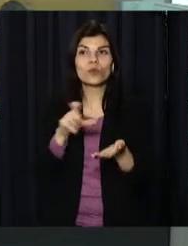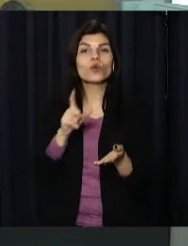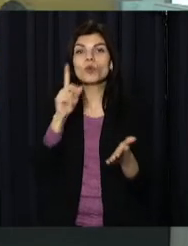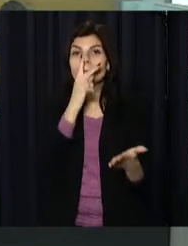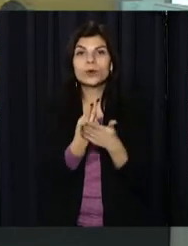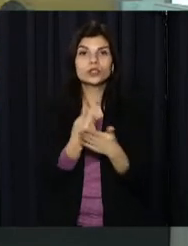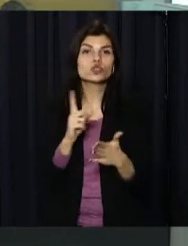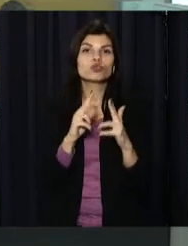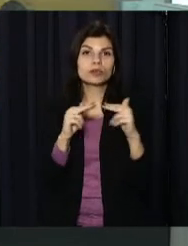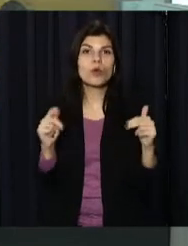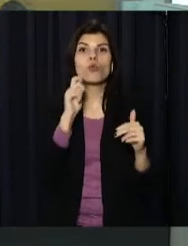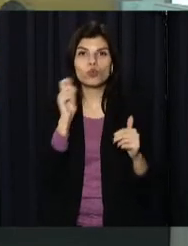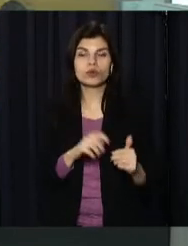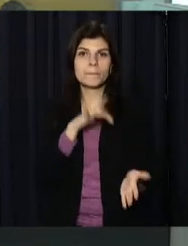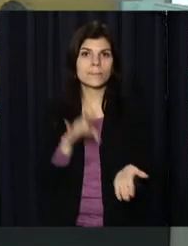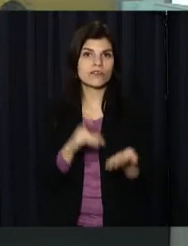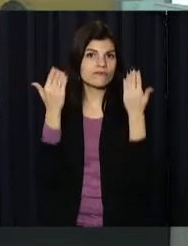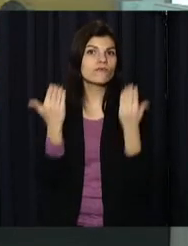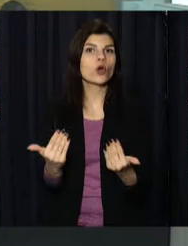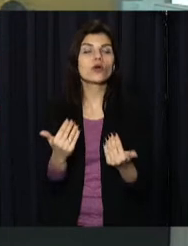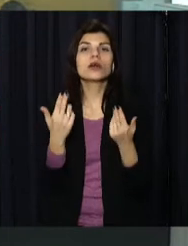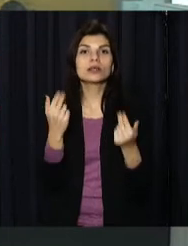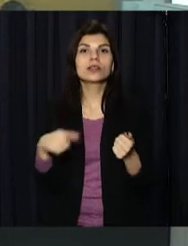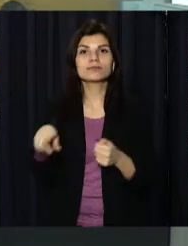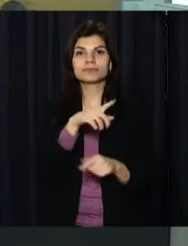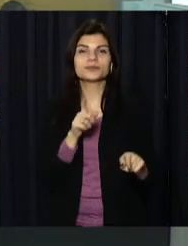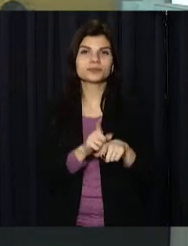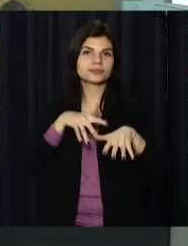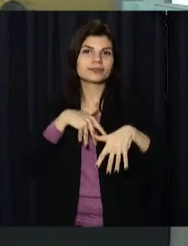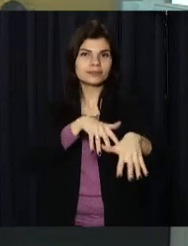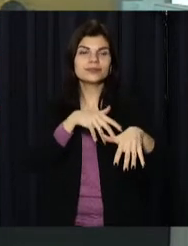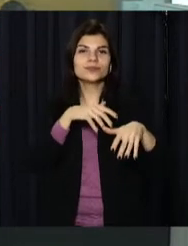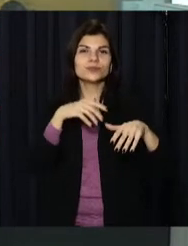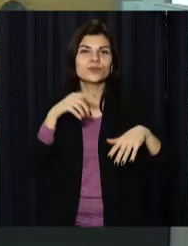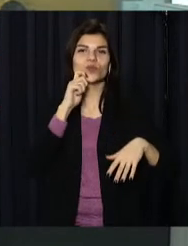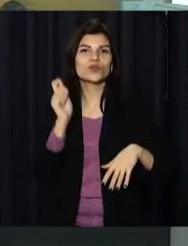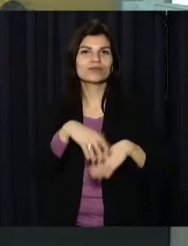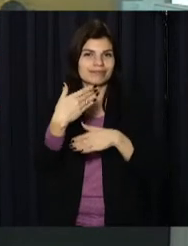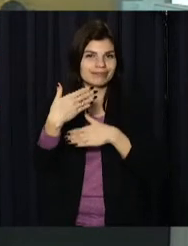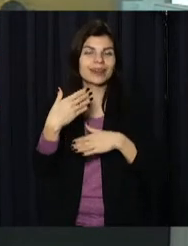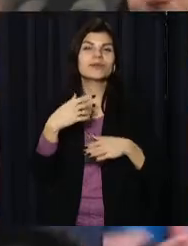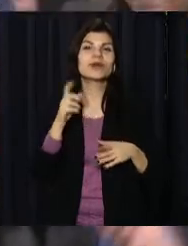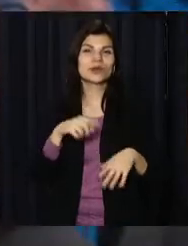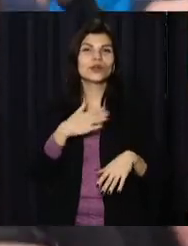показати Дніпро – українське місто. Атмосферу патріотичної ходи відчули і наші журналісти.